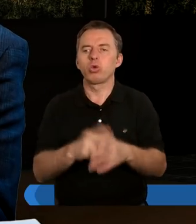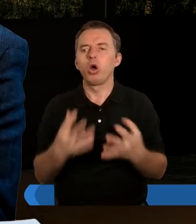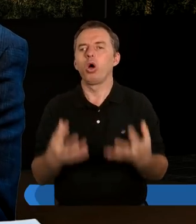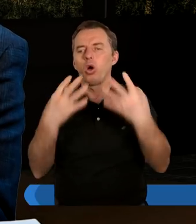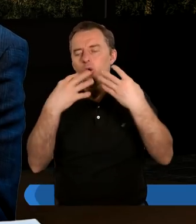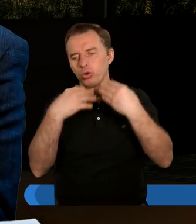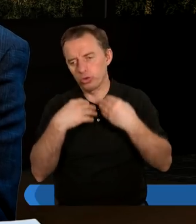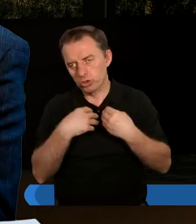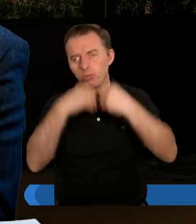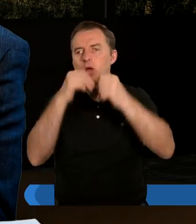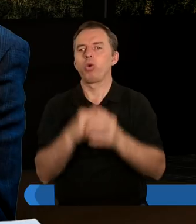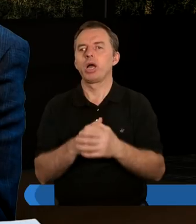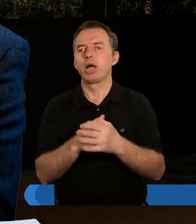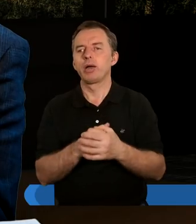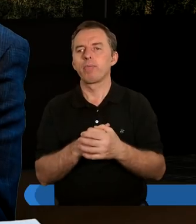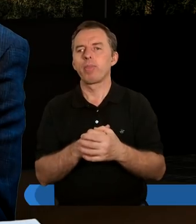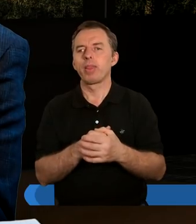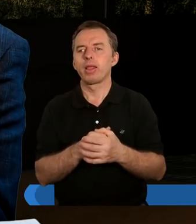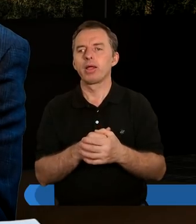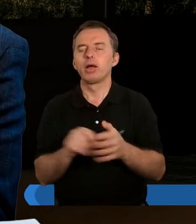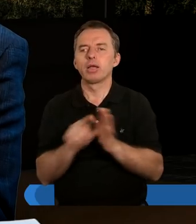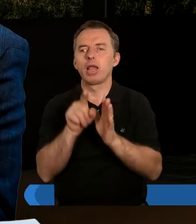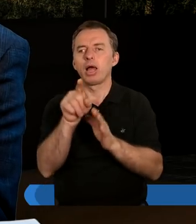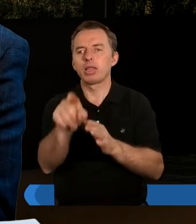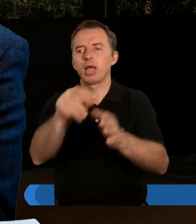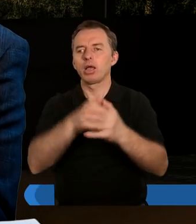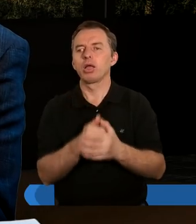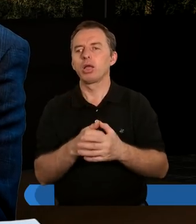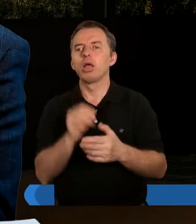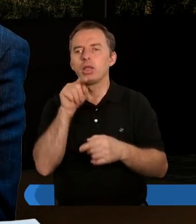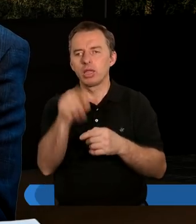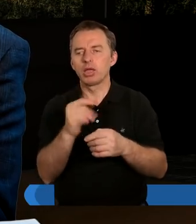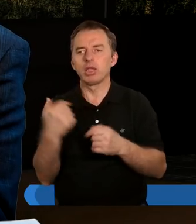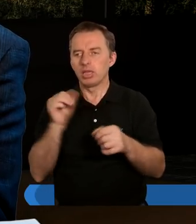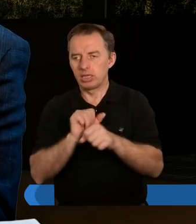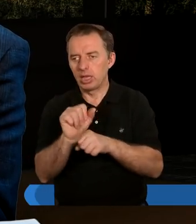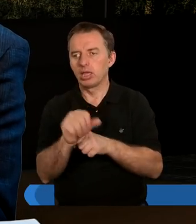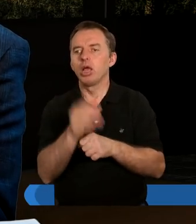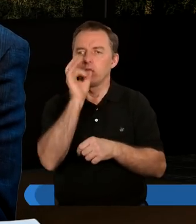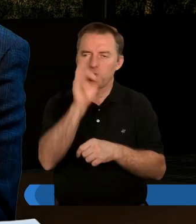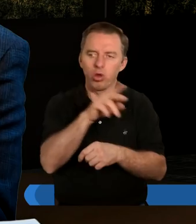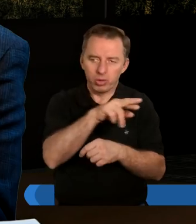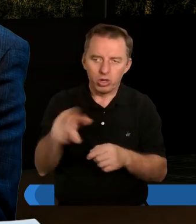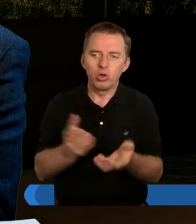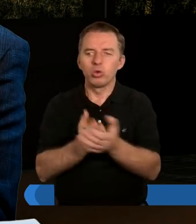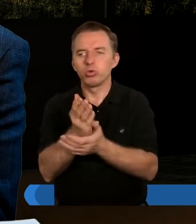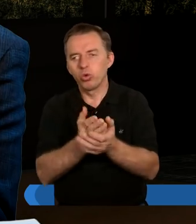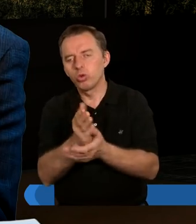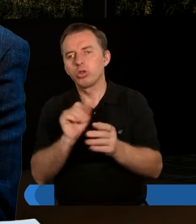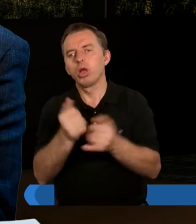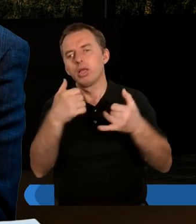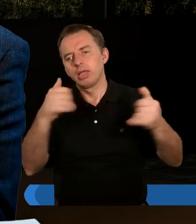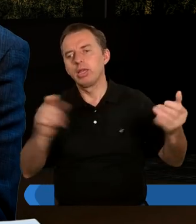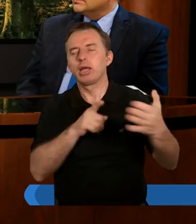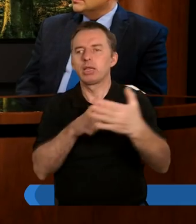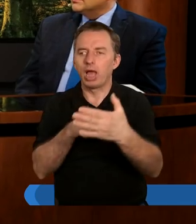otrzymał. Mówię tutaj o korentianach. I dlatego efekt tego jest taki, jaki jest. Dobre rzeczy służą im do złych